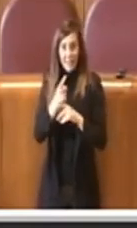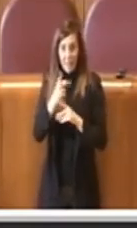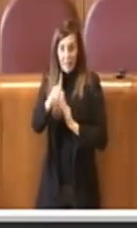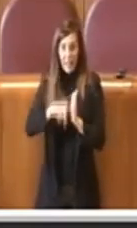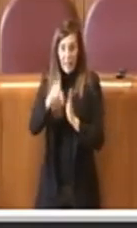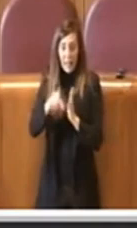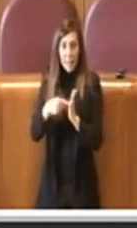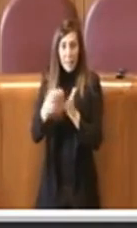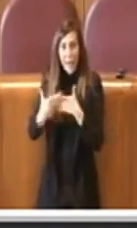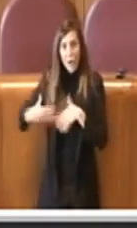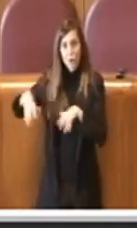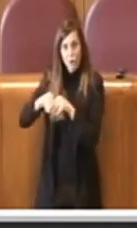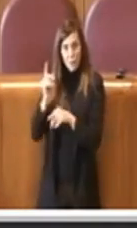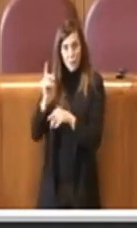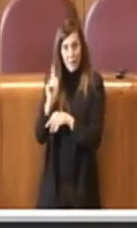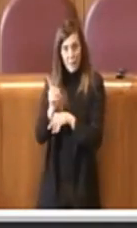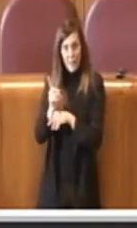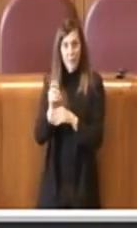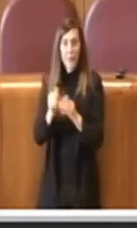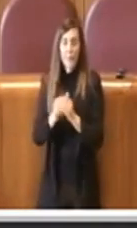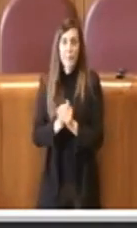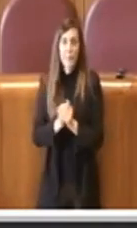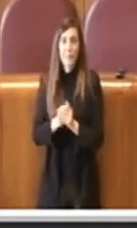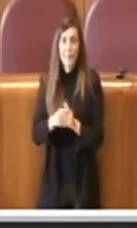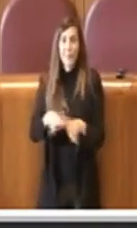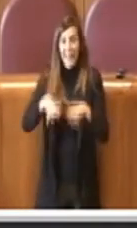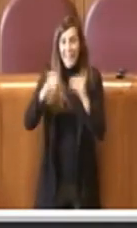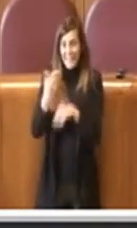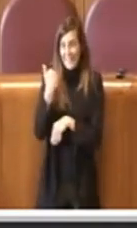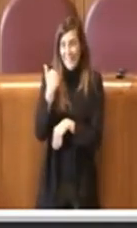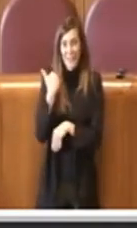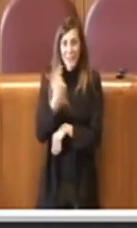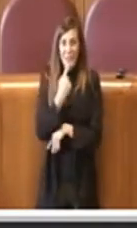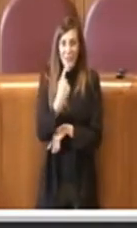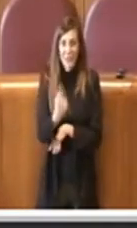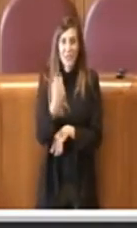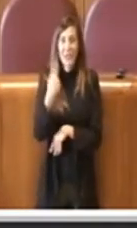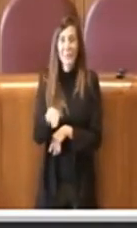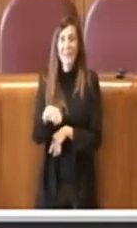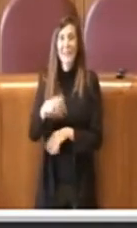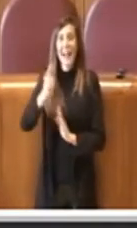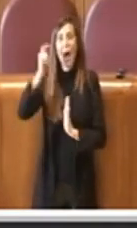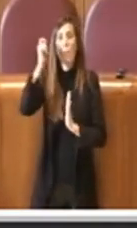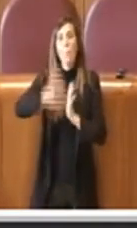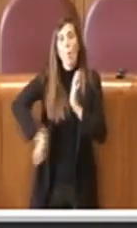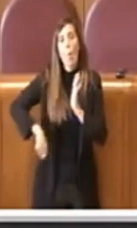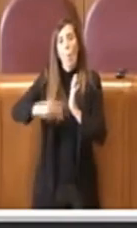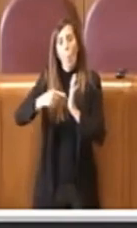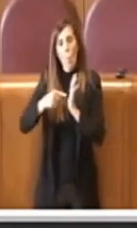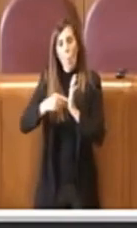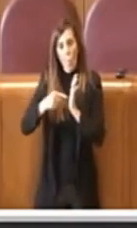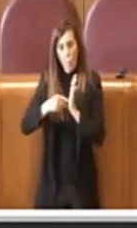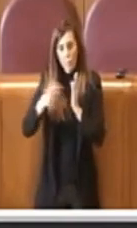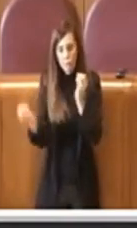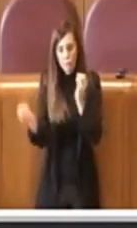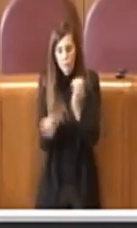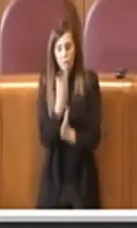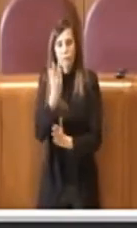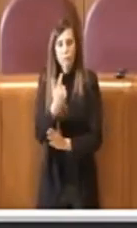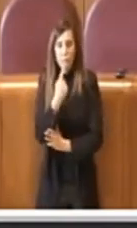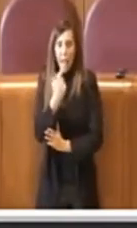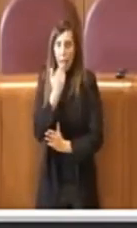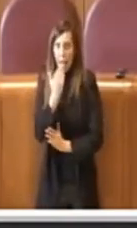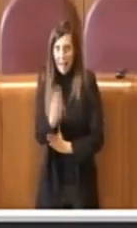giunta. Successivamente, prima all'inizio parlavo dell'apparato sanzionatorio che è stato sviluppato grazie alla